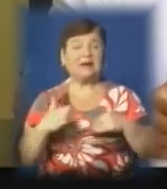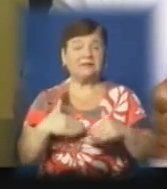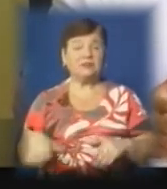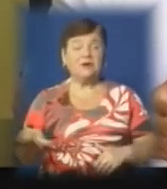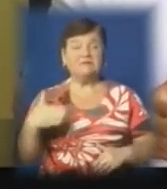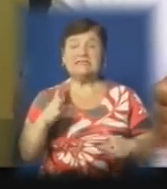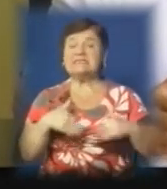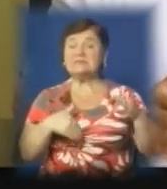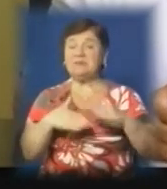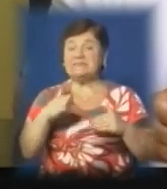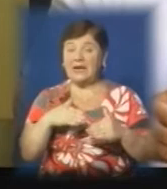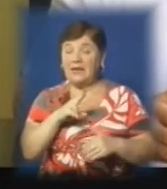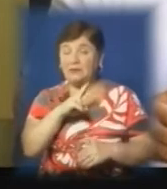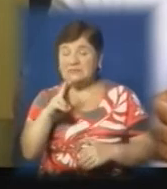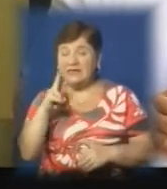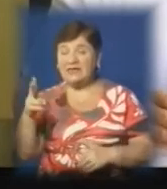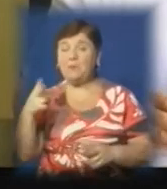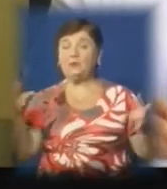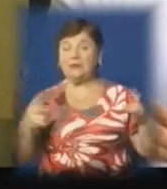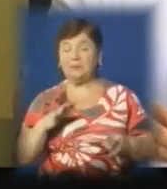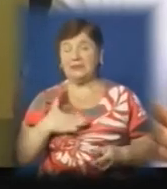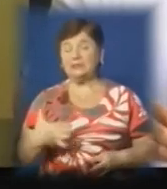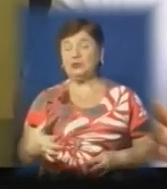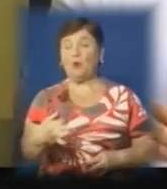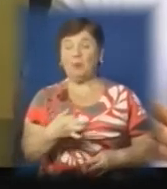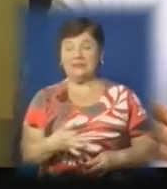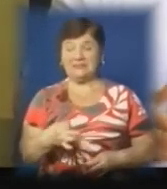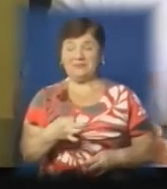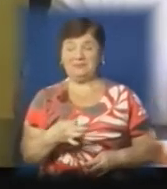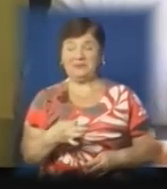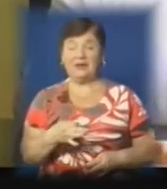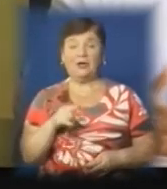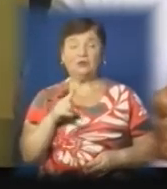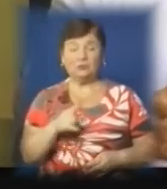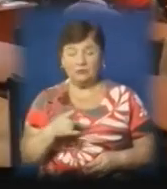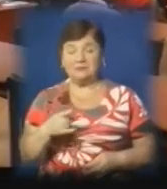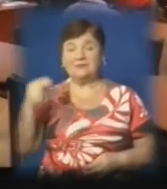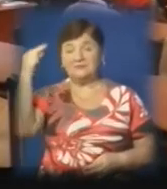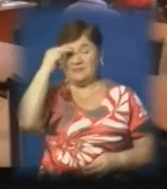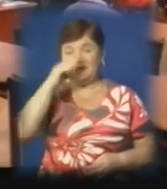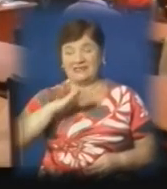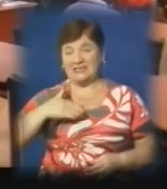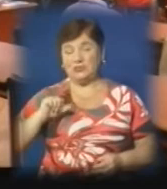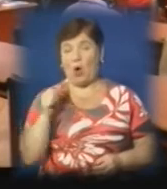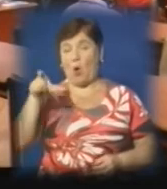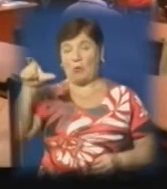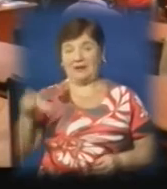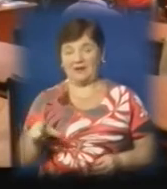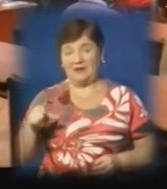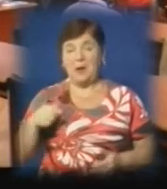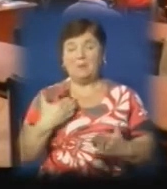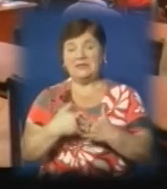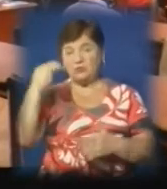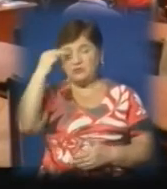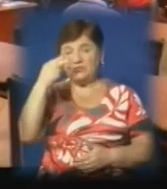спеціальності, які потрібні нашій області, тут здобувають наші колеги. Зараз тут щорічно навчається